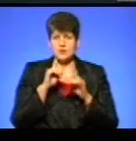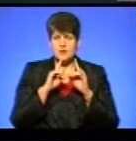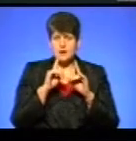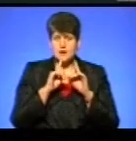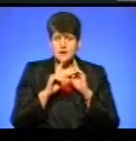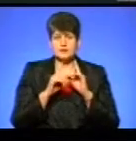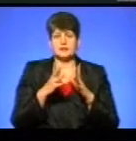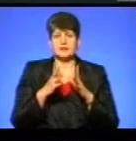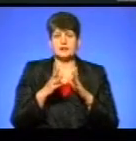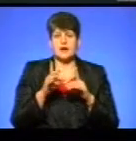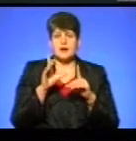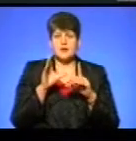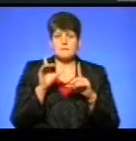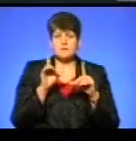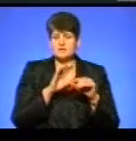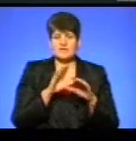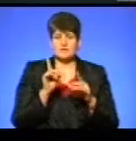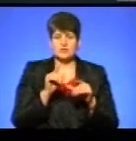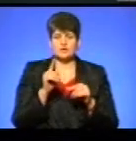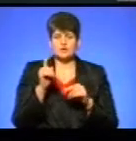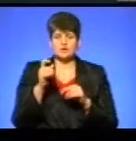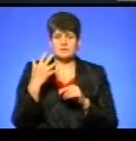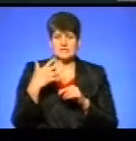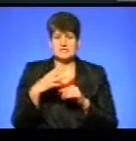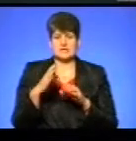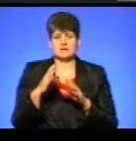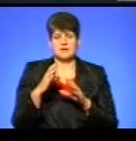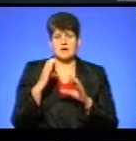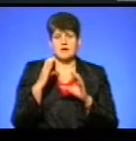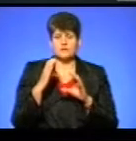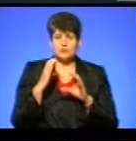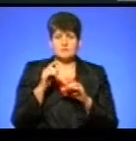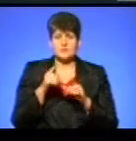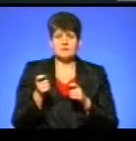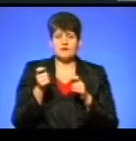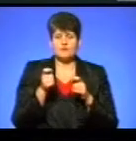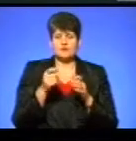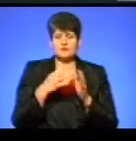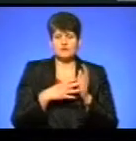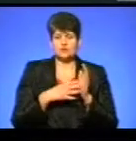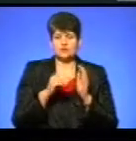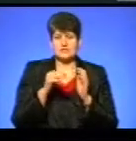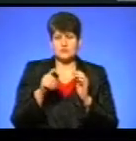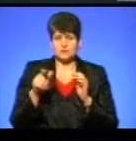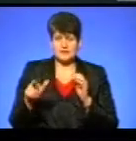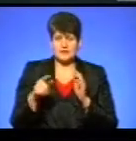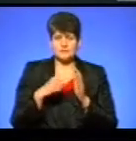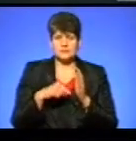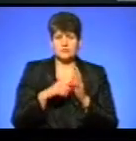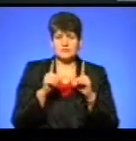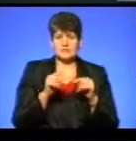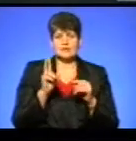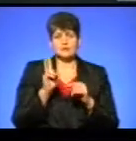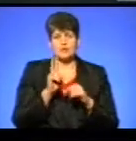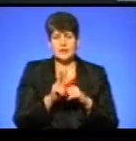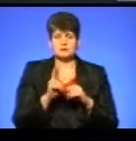на маршрут не вийшли 150 автобусів. В день вони перевозять до 90 тисяч людей. Містом курсували тролейбуси і автобуси